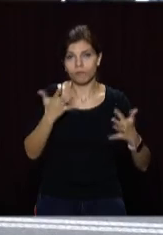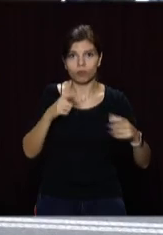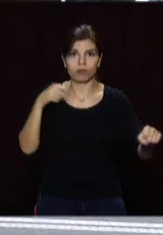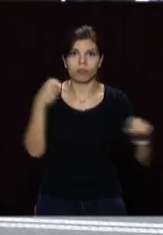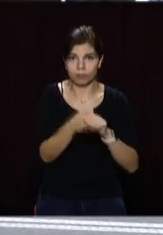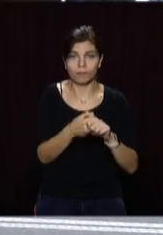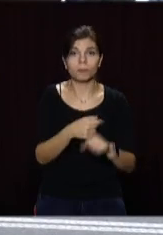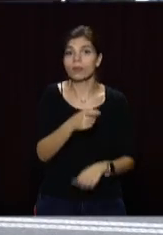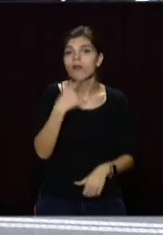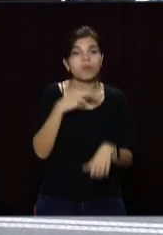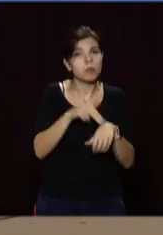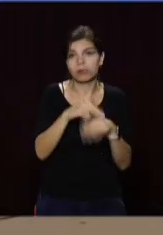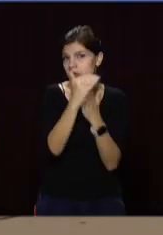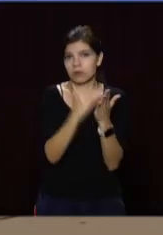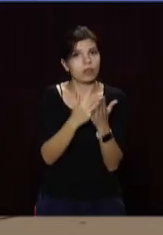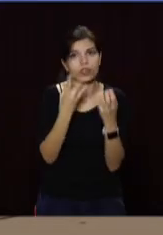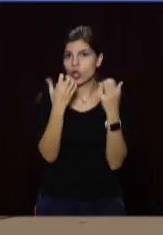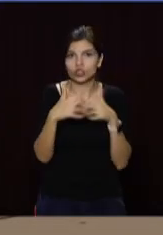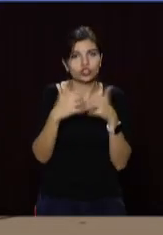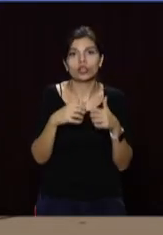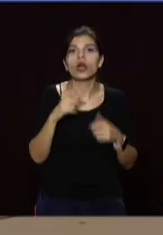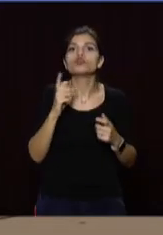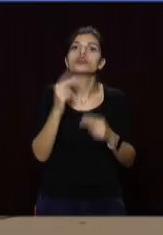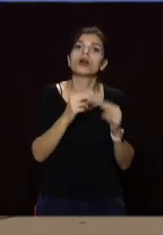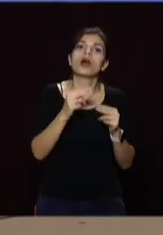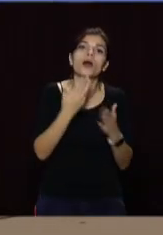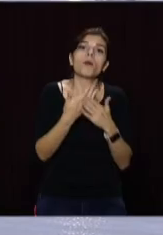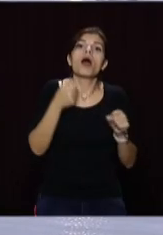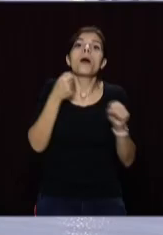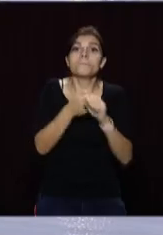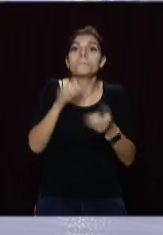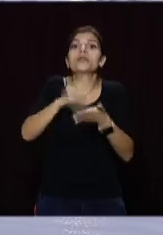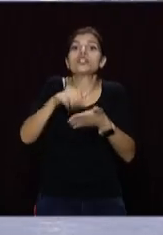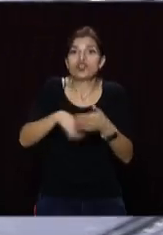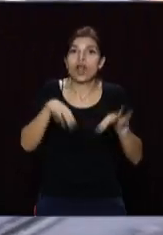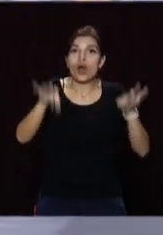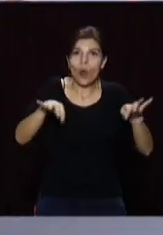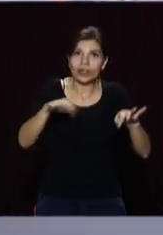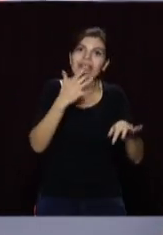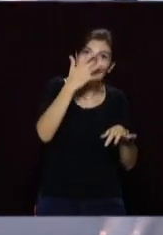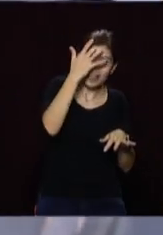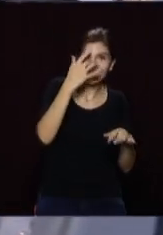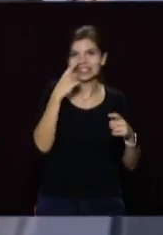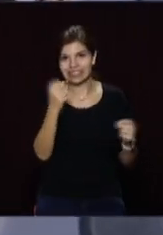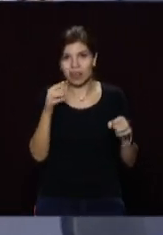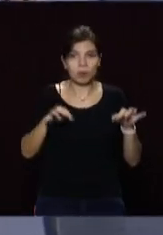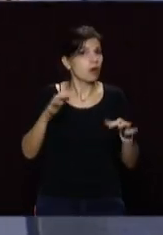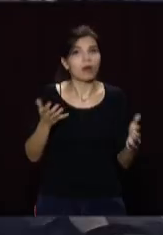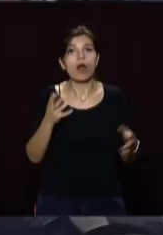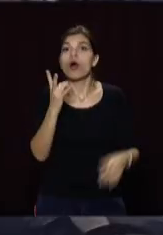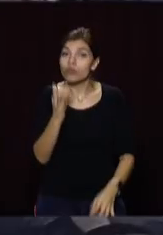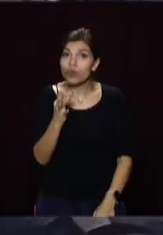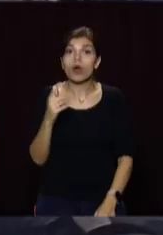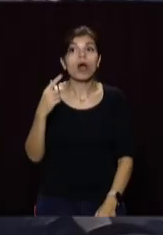У поліції кажуть, вони не ведуть статистику аварій, що сталося через літню гуму на машинах. Однак автоексперти переконують, переважна більшість ДТП,